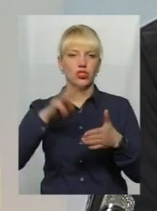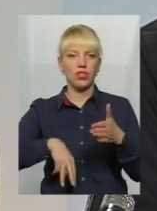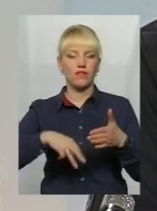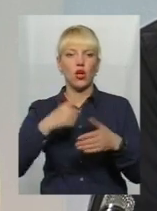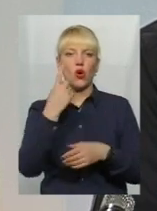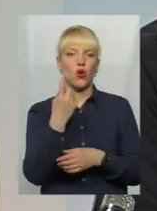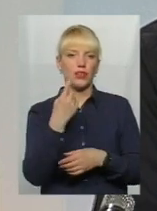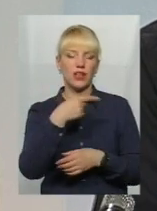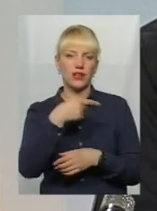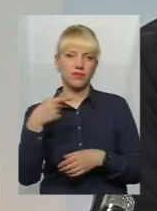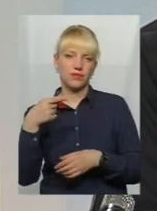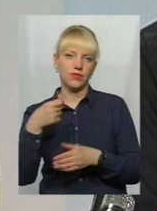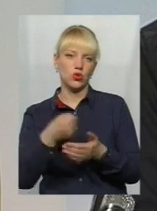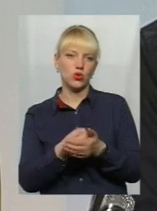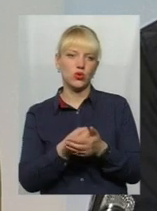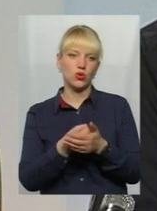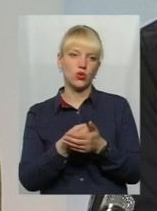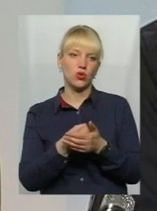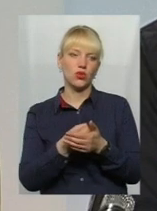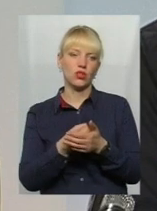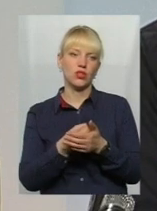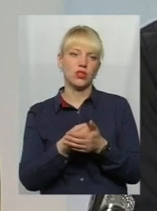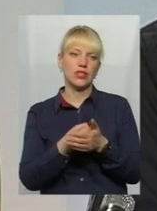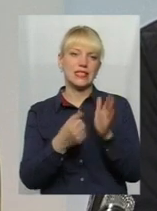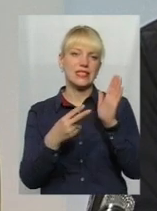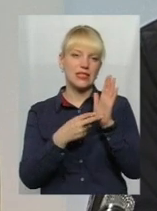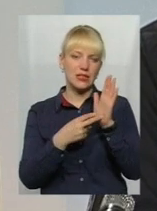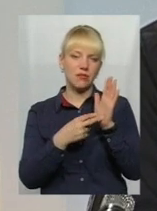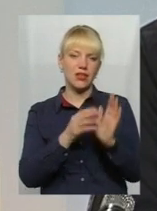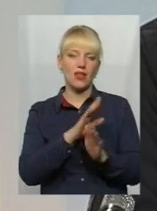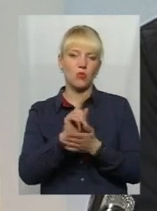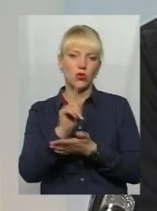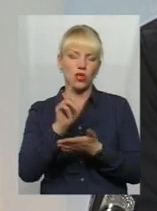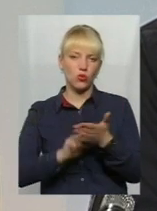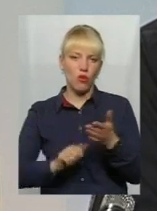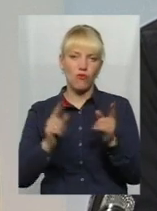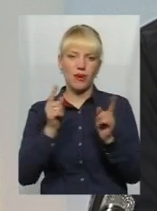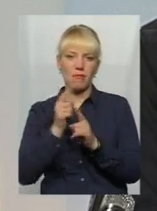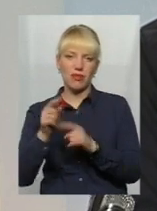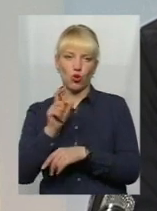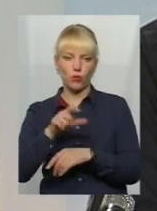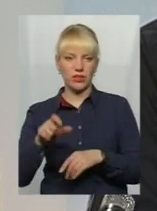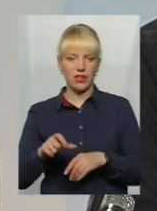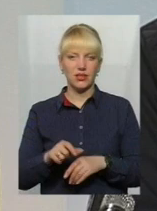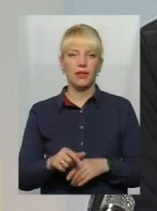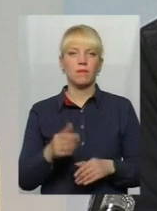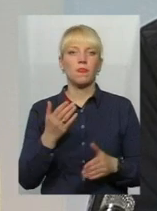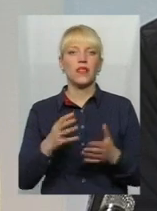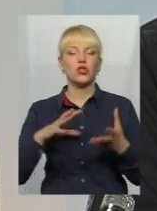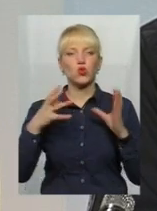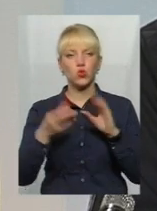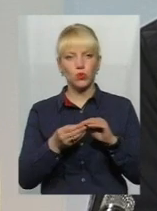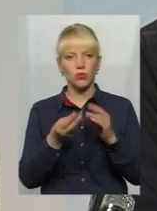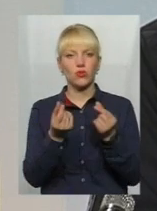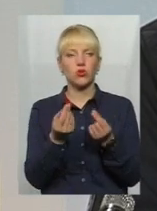до семи неопадкованих міні відходів громадян. Перевести щодо суми коштів, це